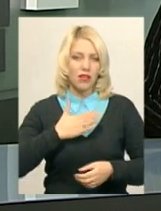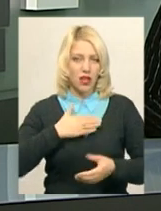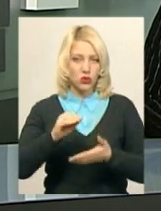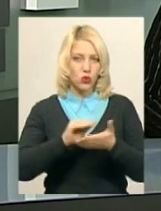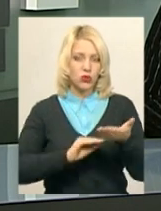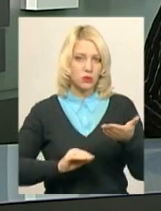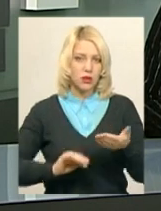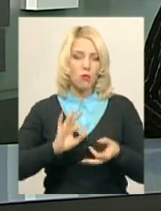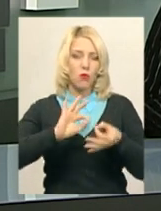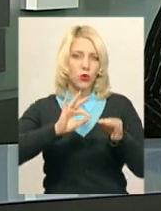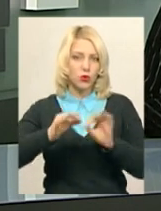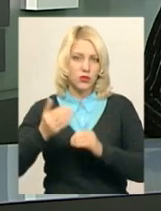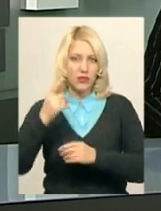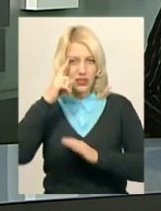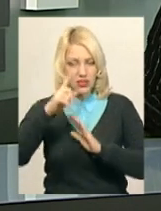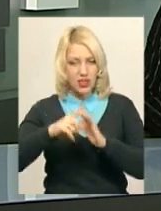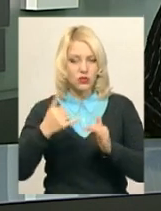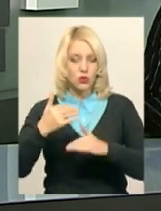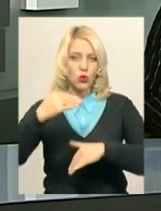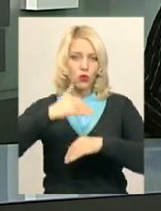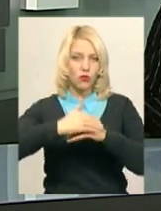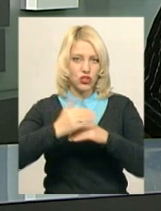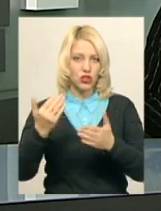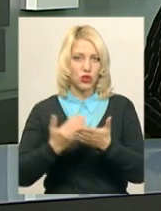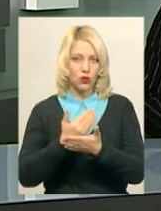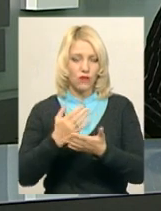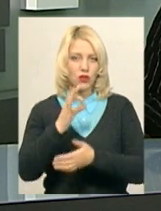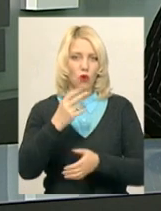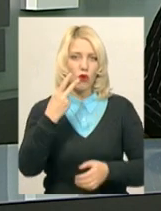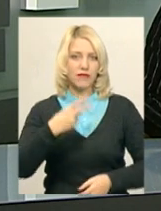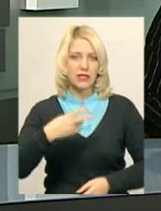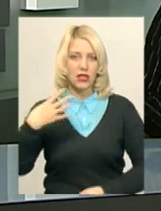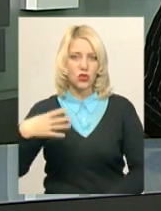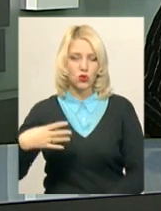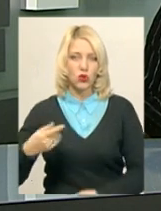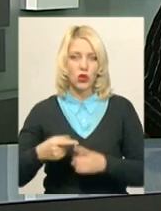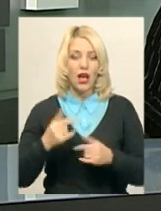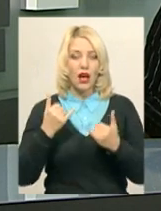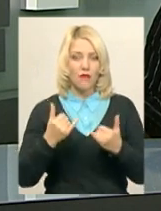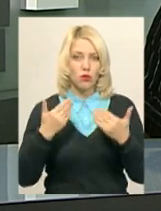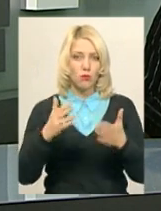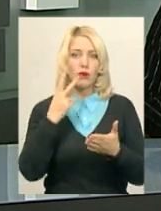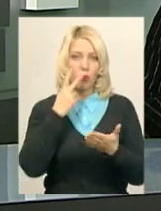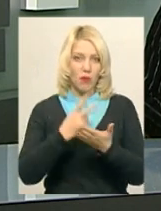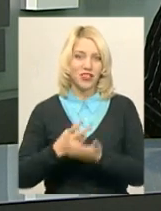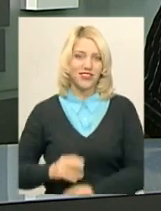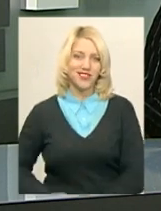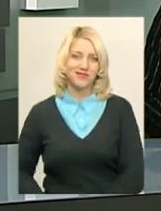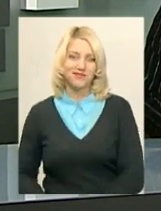Денисенко, тож подробиці ми дізнаємося від неї сьогодні в випуску новин о 20.40. А в цьому випуску ви побачите.